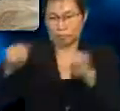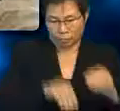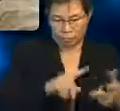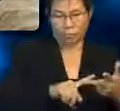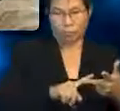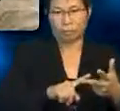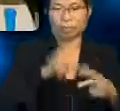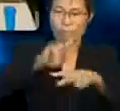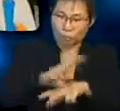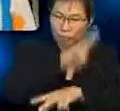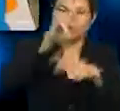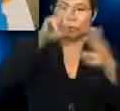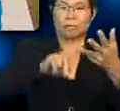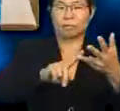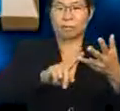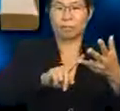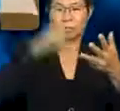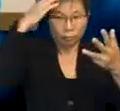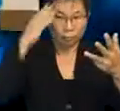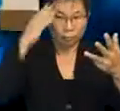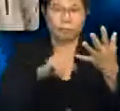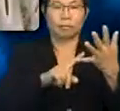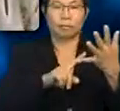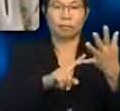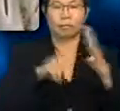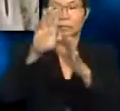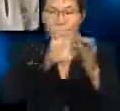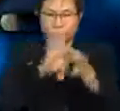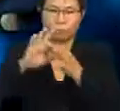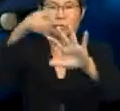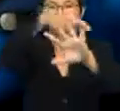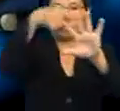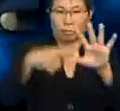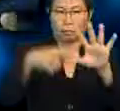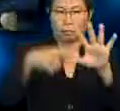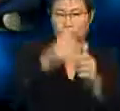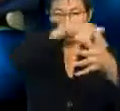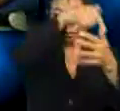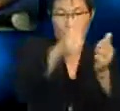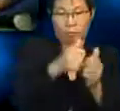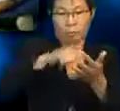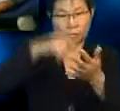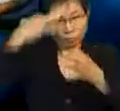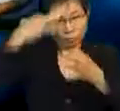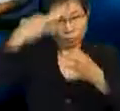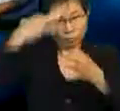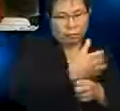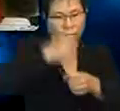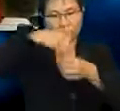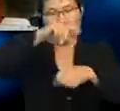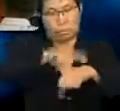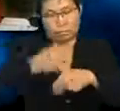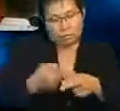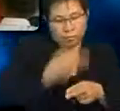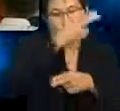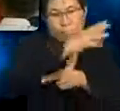mengaplikasikan, mengalami dan bekerjasama. Dengan ini, keputusan akan diperolehi dalam masa yang